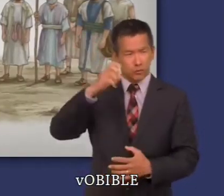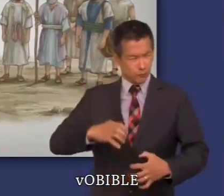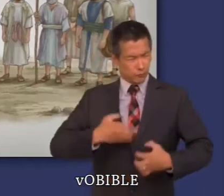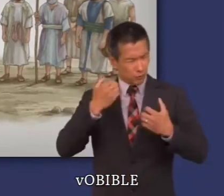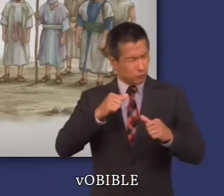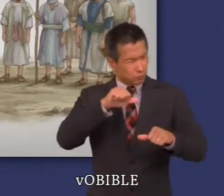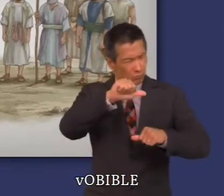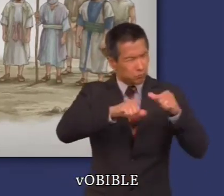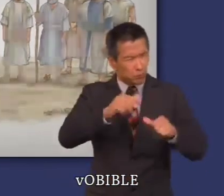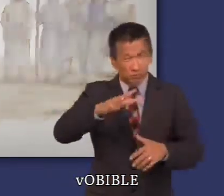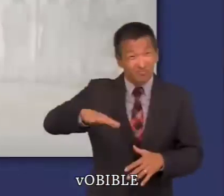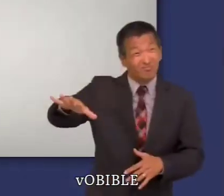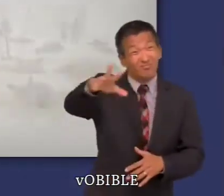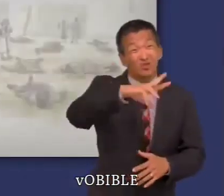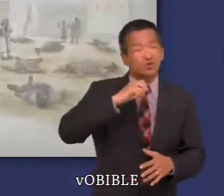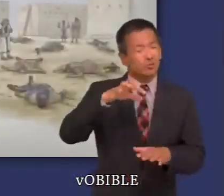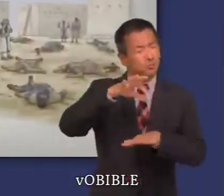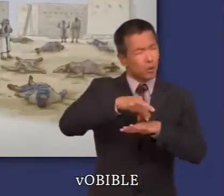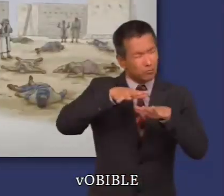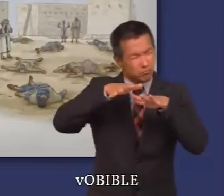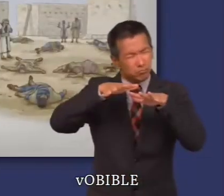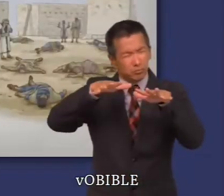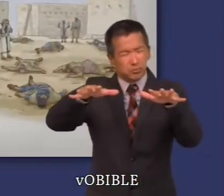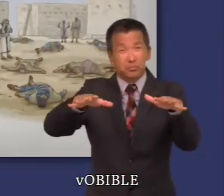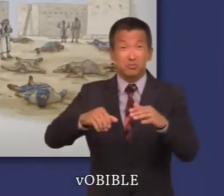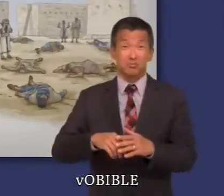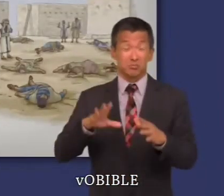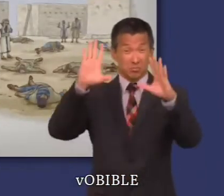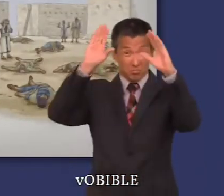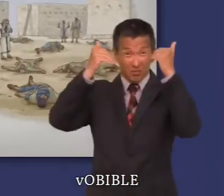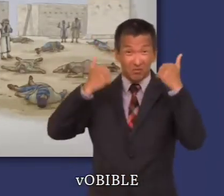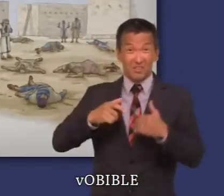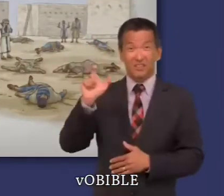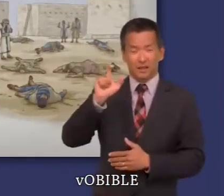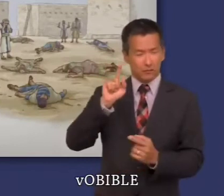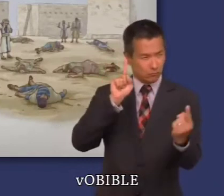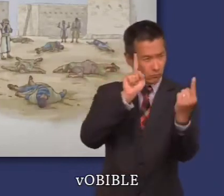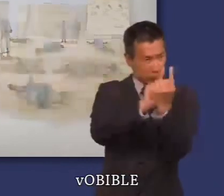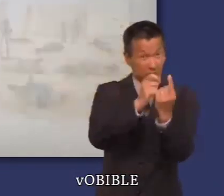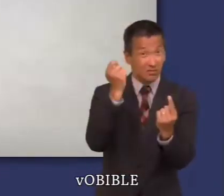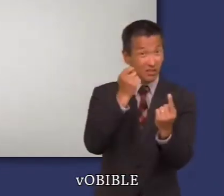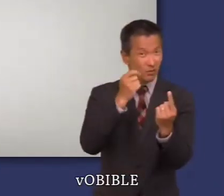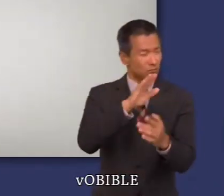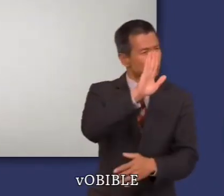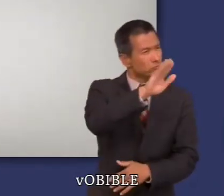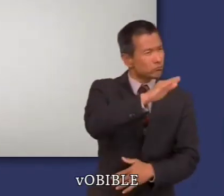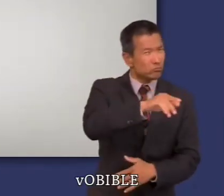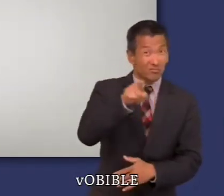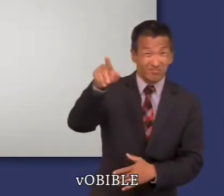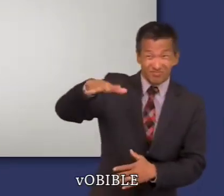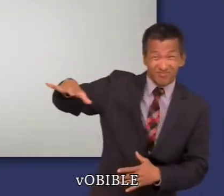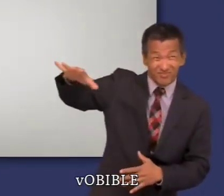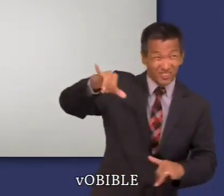Cette mauvaise action met en colère Jéhovah qui envoie un fléau sur le peuple. Le prophète Gad dit